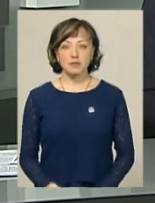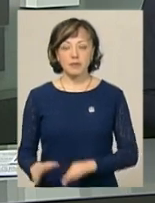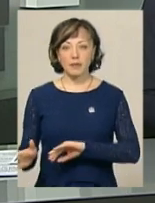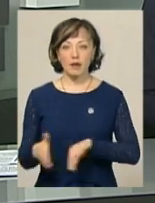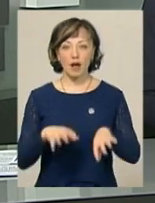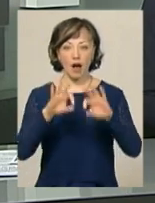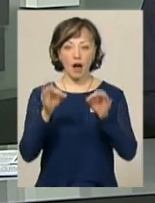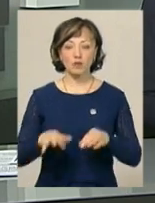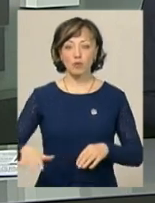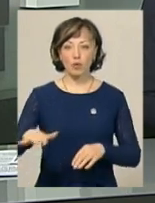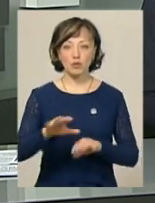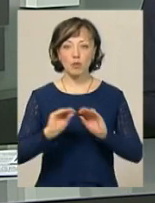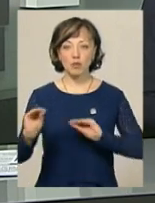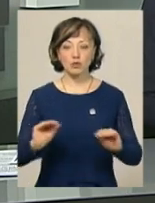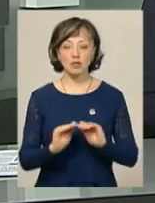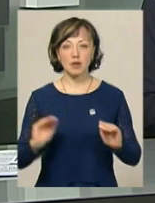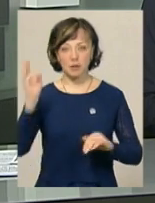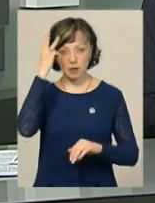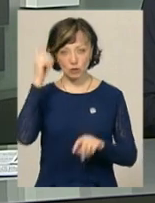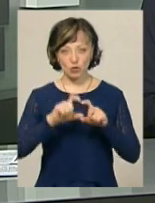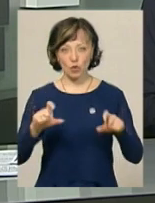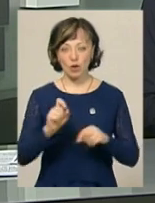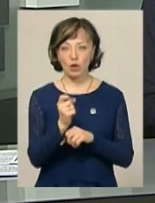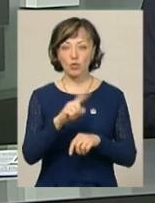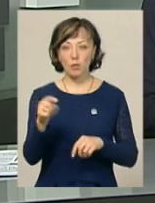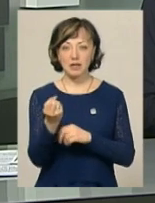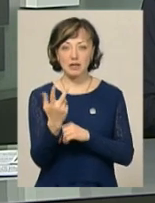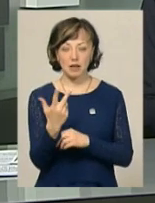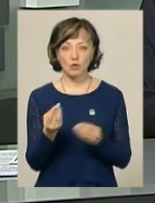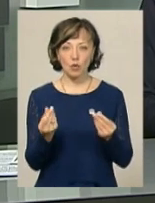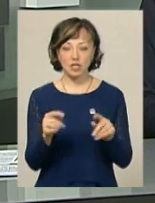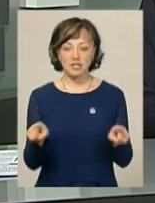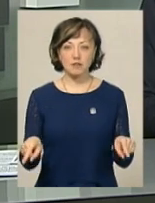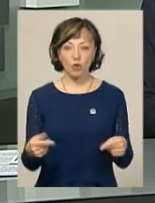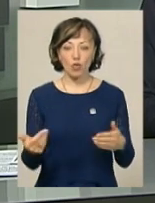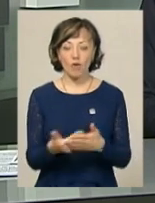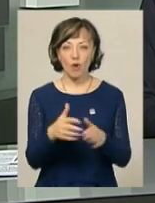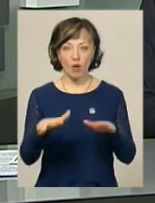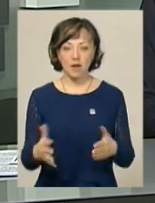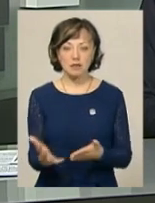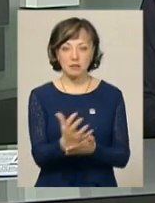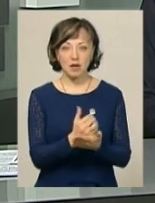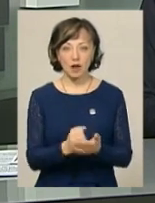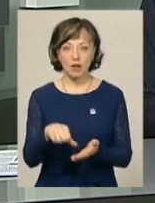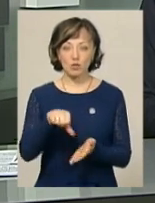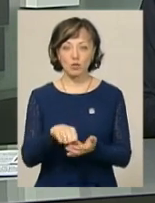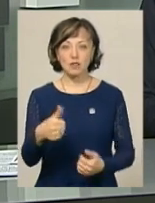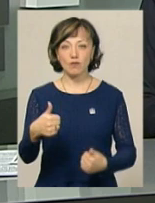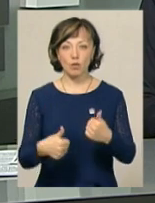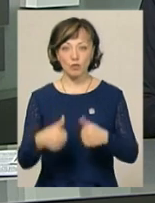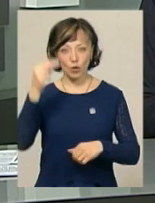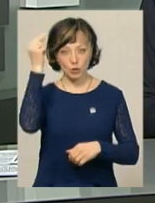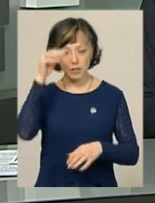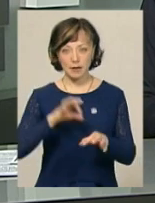Арт-простір облаштовують учні Хмельницької школи номер 13. Кошти для створення нової локації збирали завдяки участі у конкурсі